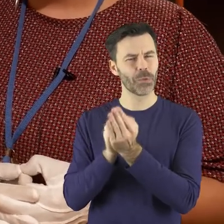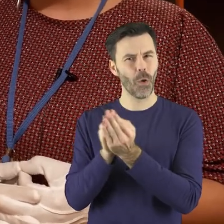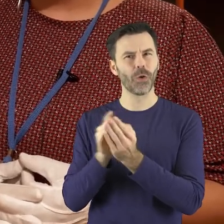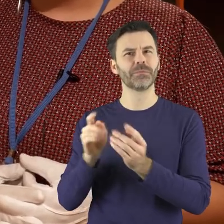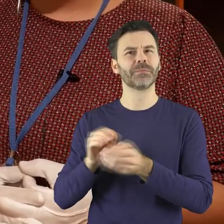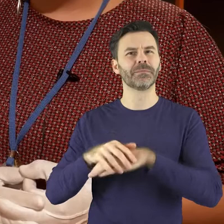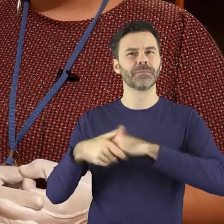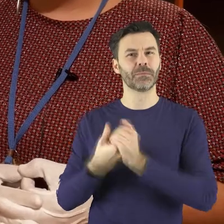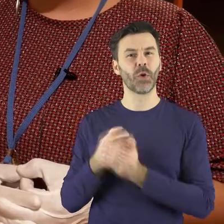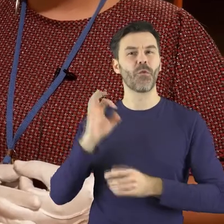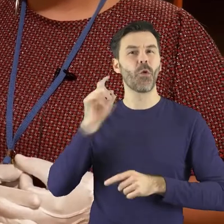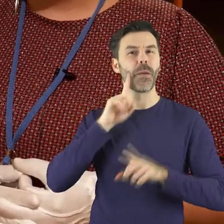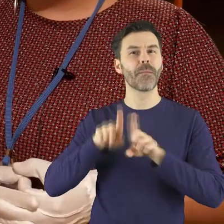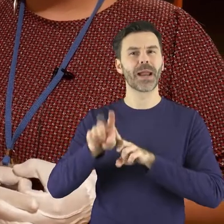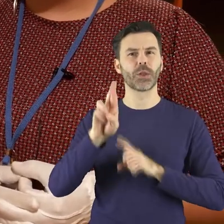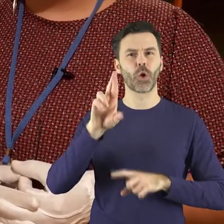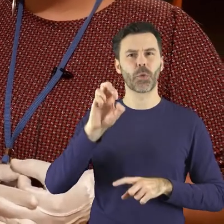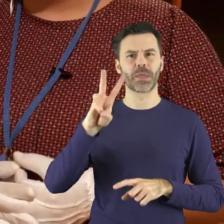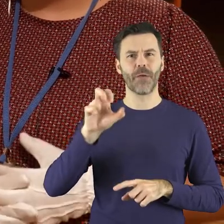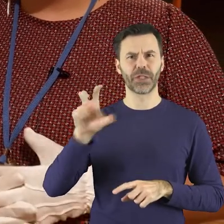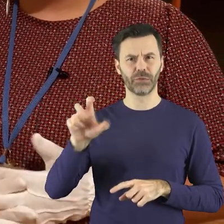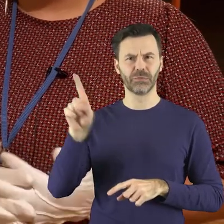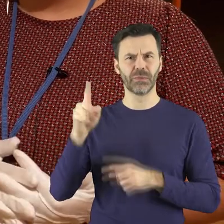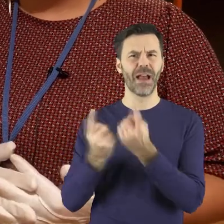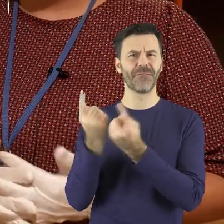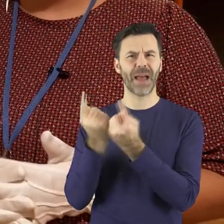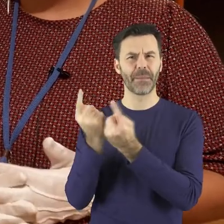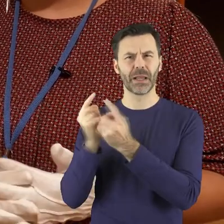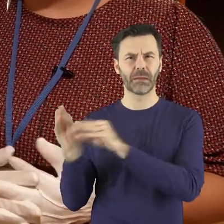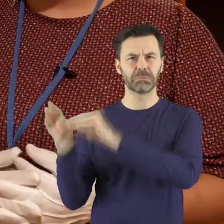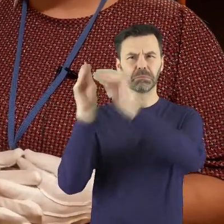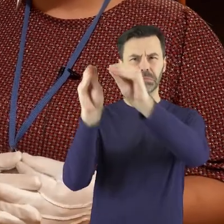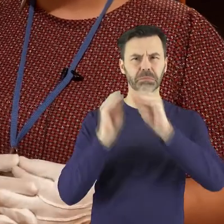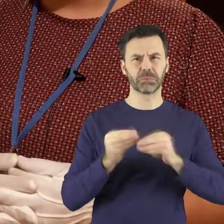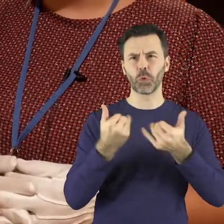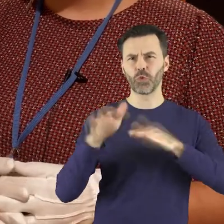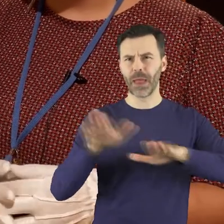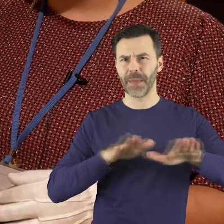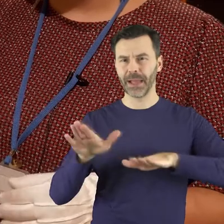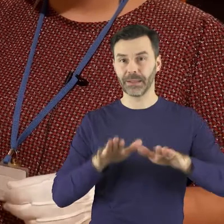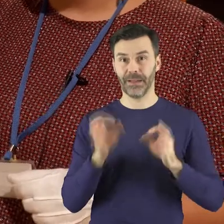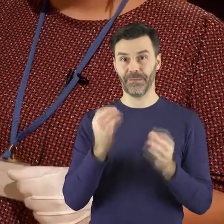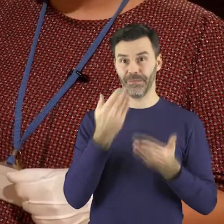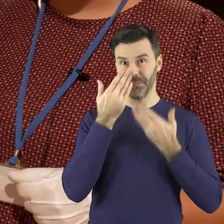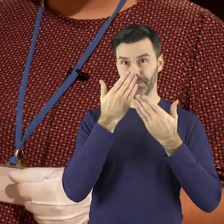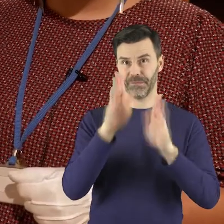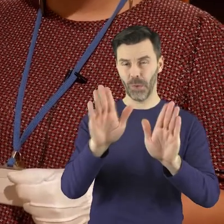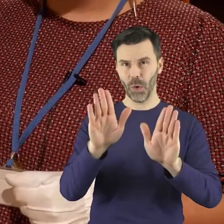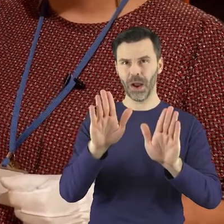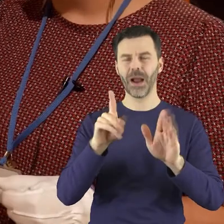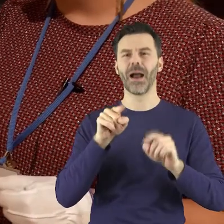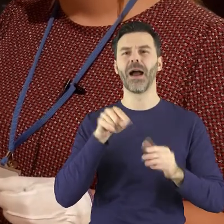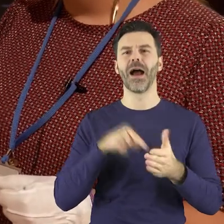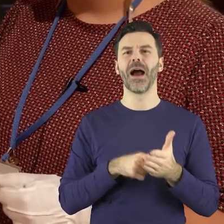była fabryka braci Rubinowiczów, zmieniająca swoją siedzibę. Na wystawie prezentujemy tutaj z okresu